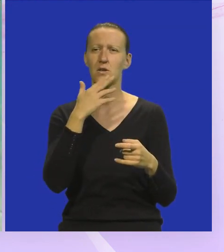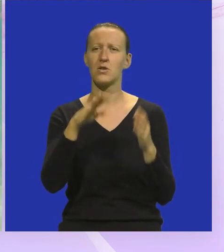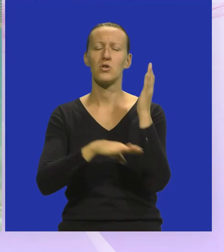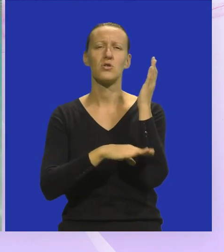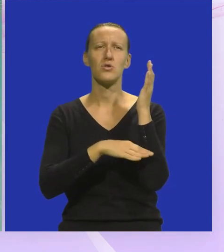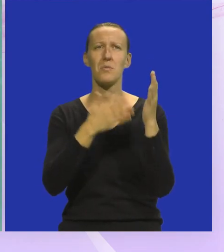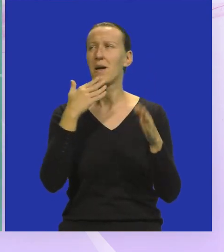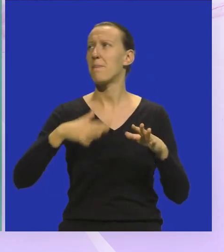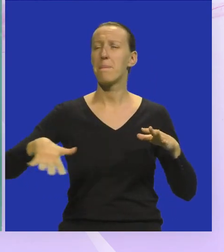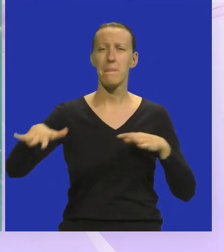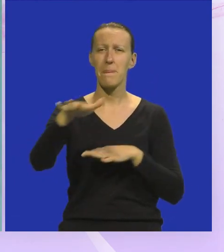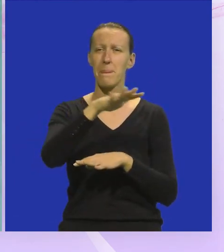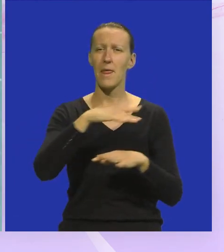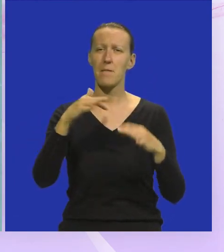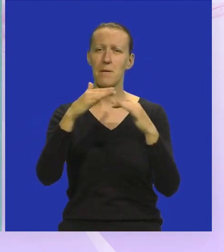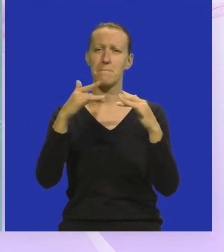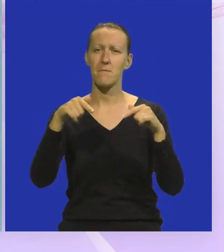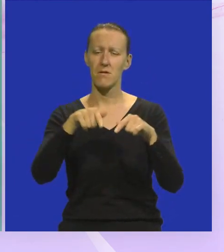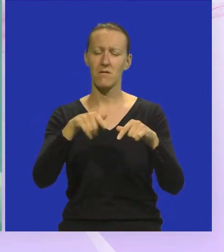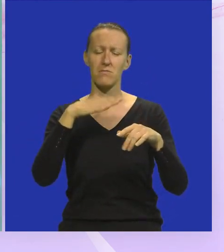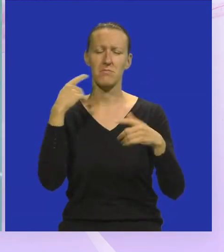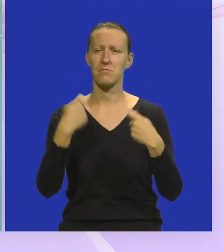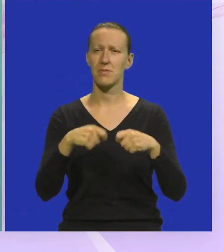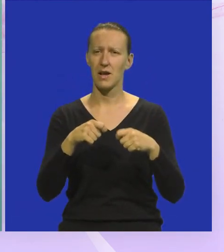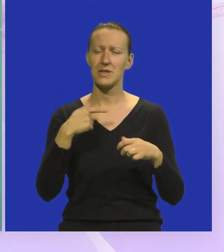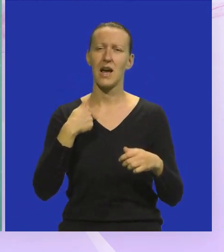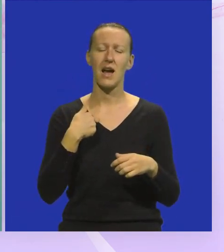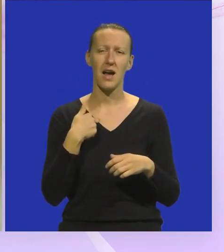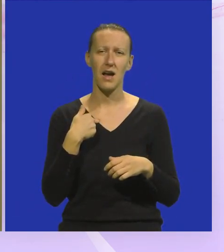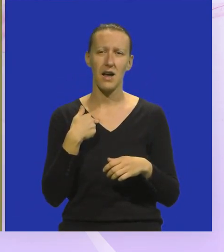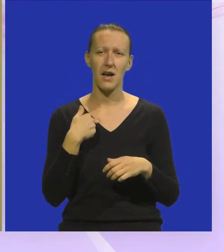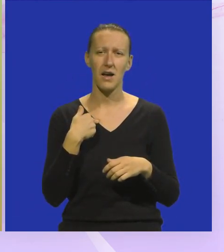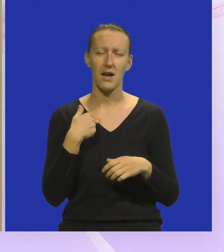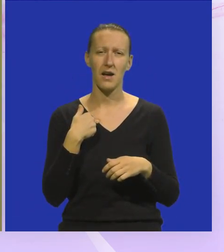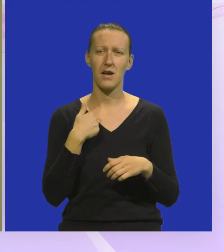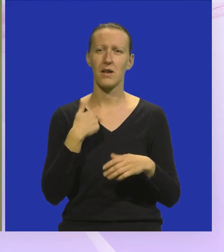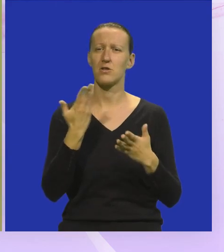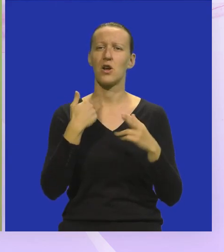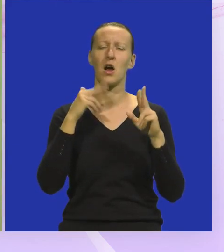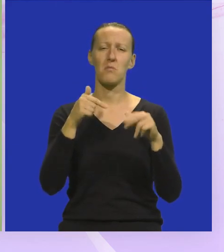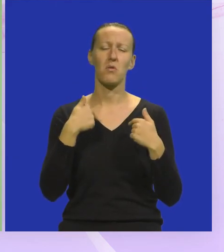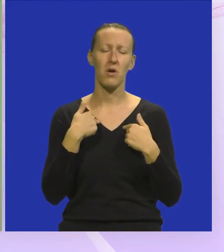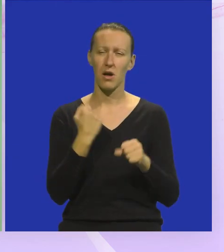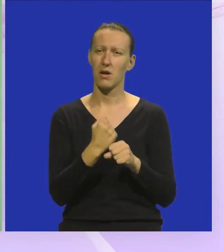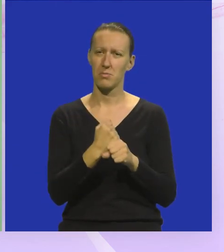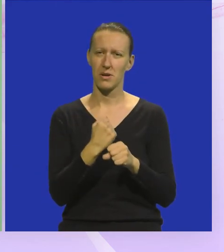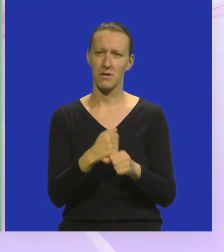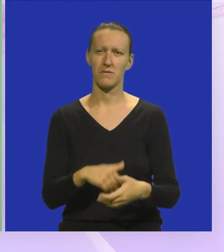Šuma nema, u moru plastika A ja Što mogu ja